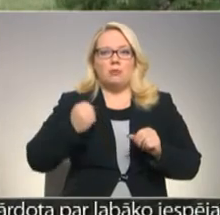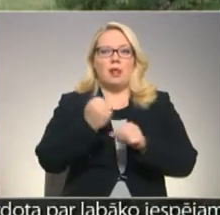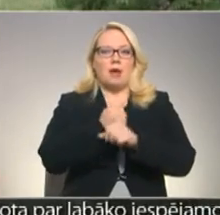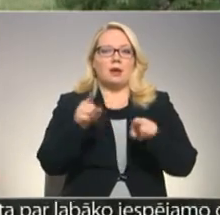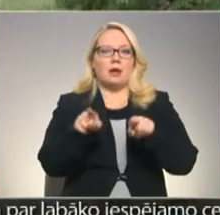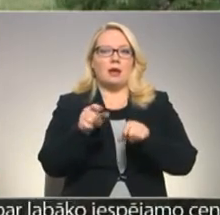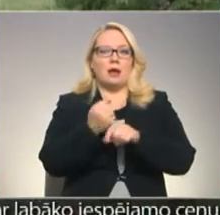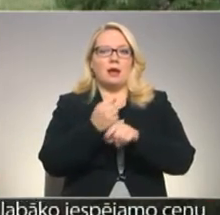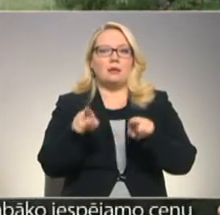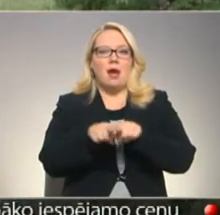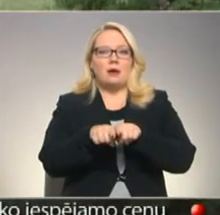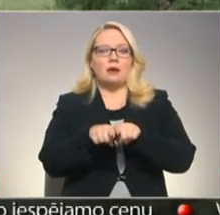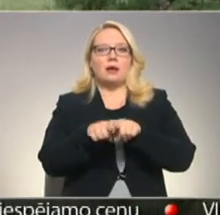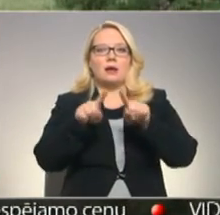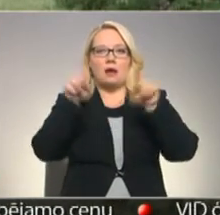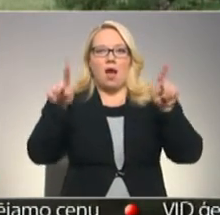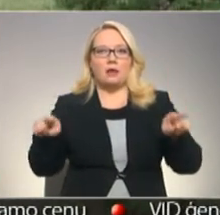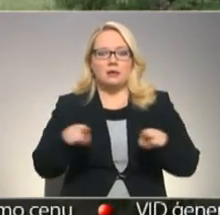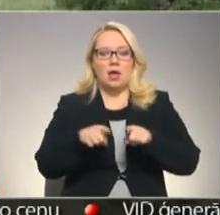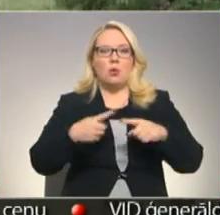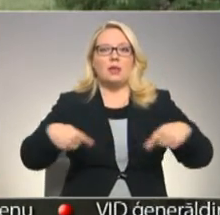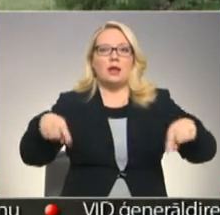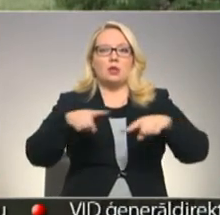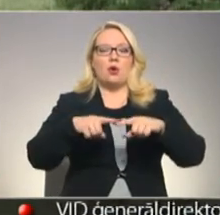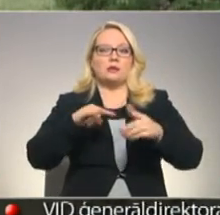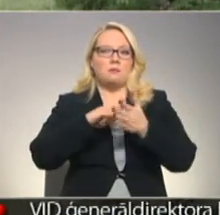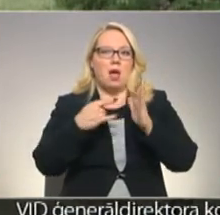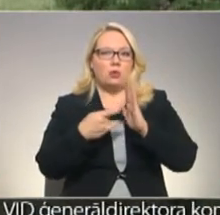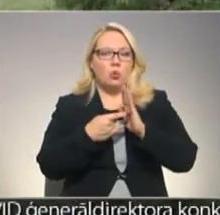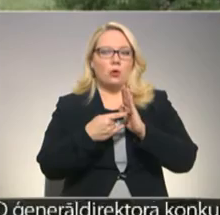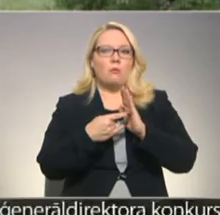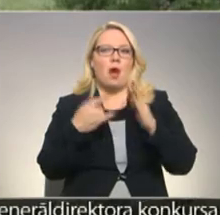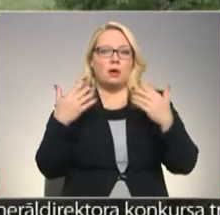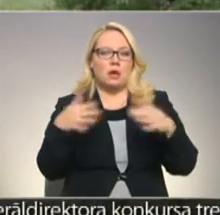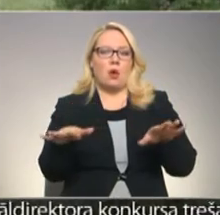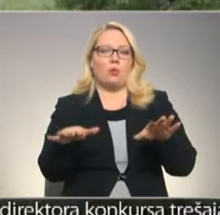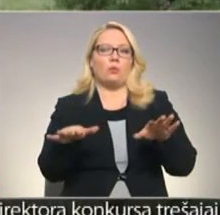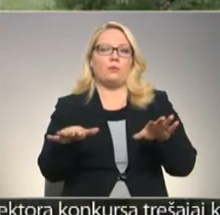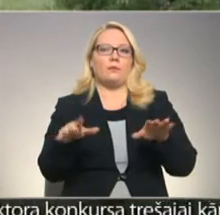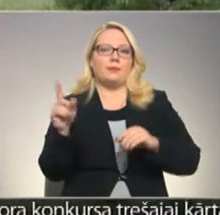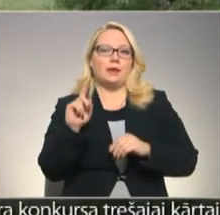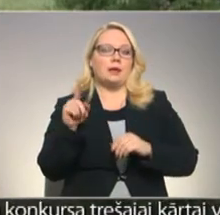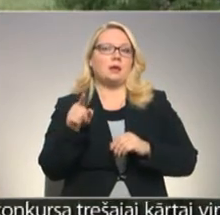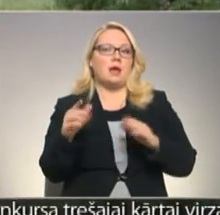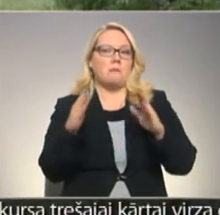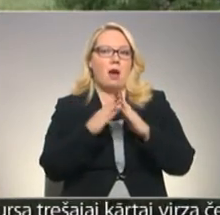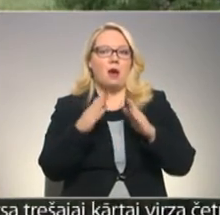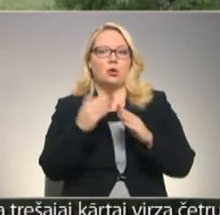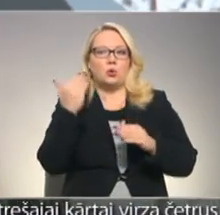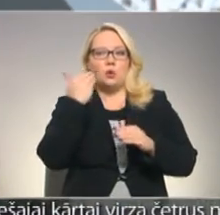gan arī kārtēs un teritorijas plānojumā jau ir tie māju